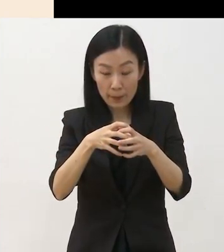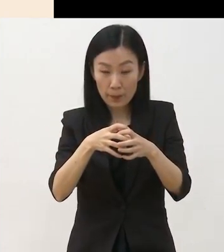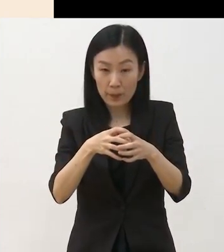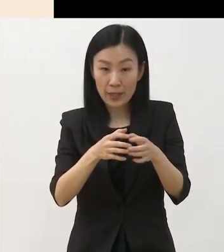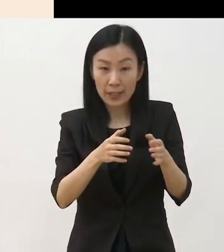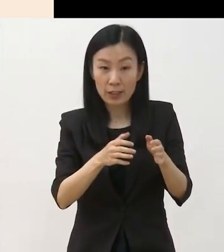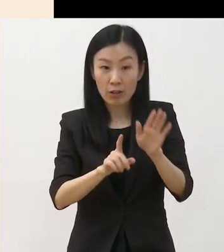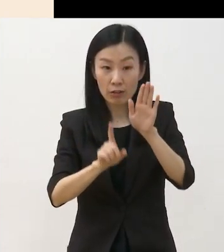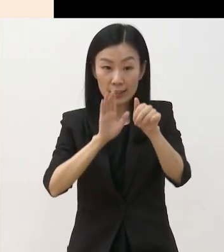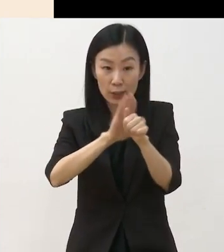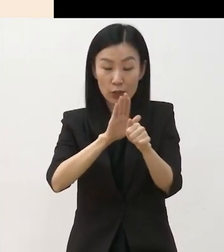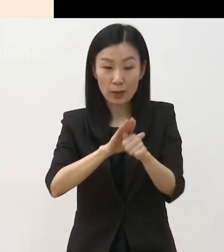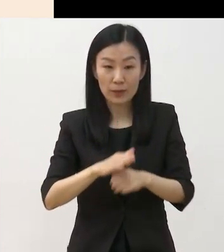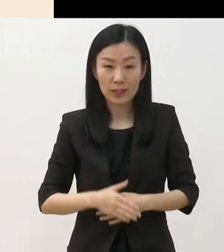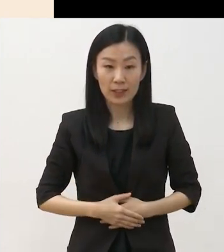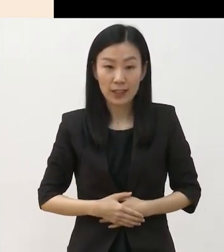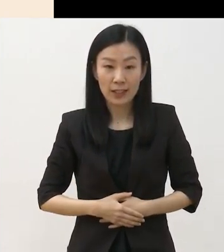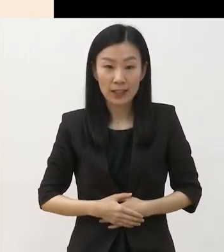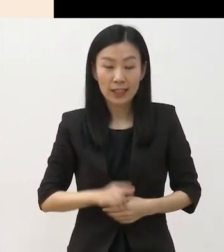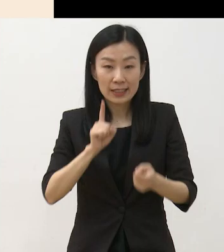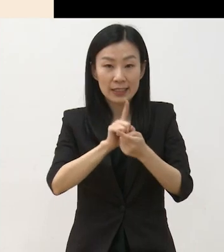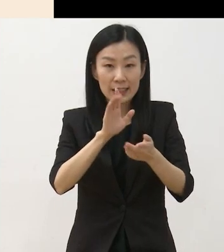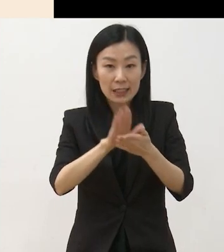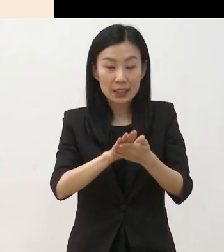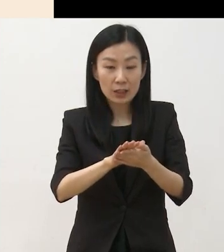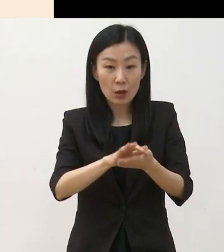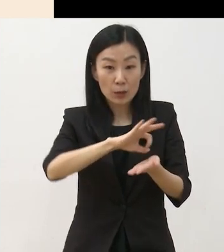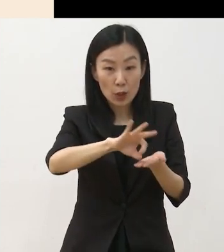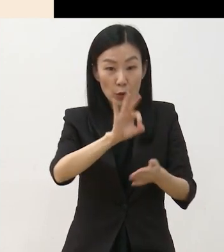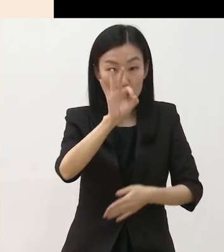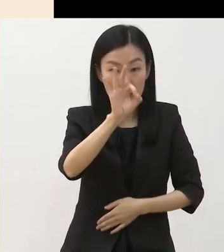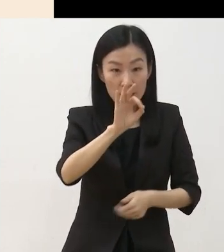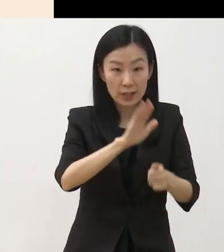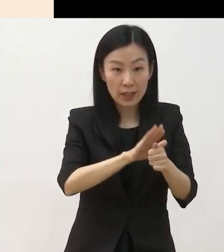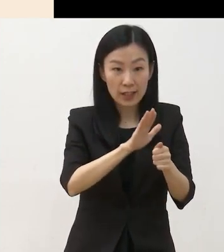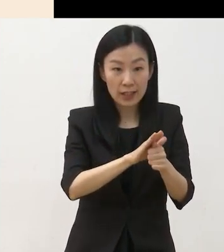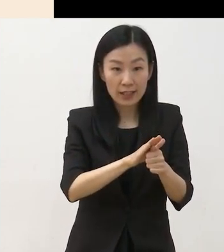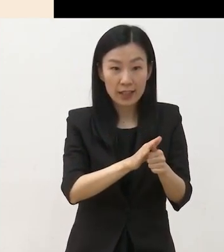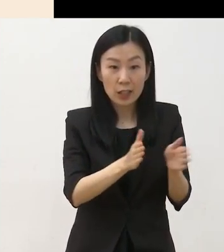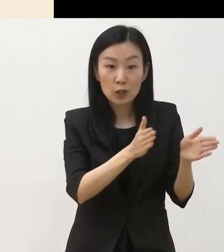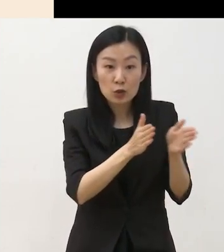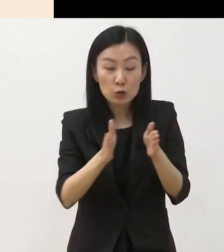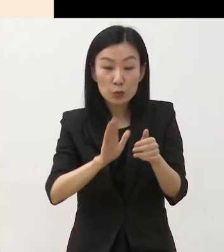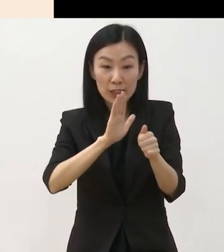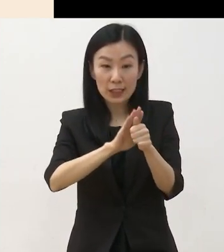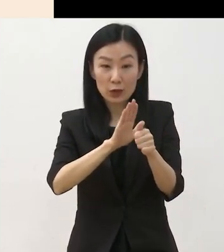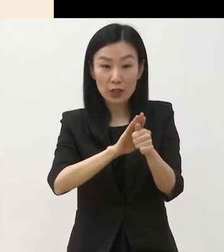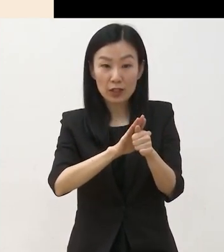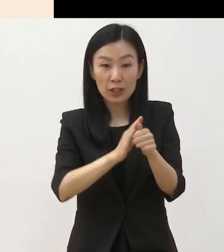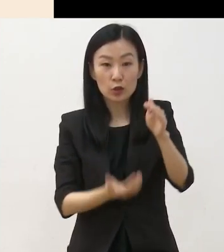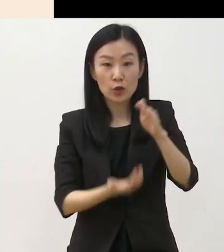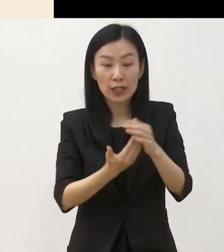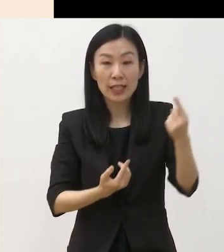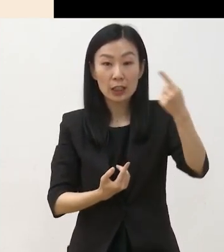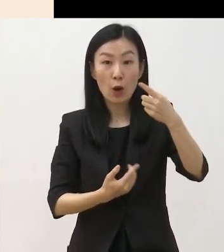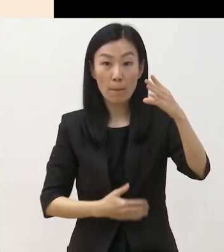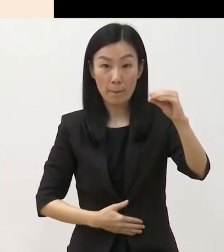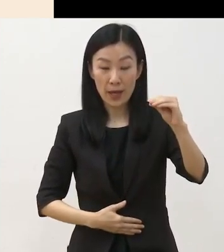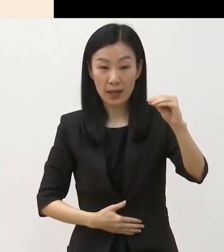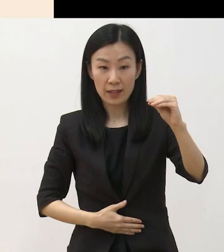준비에 소요되는 직접 경비를 지원하는 창작 준비 유형은 최대 천만 원